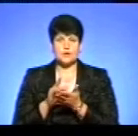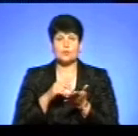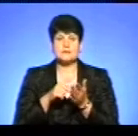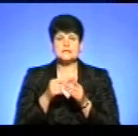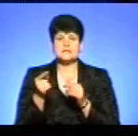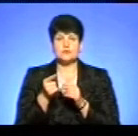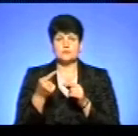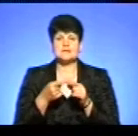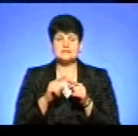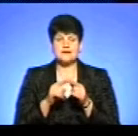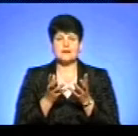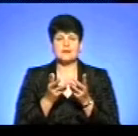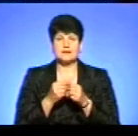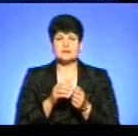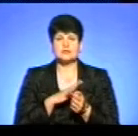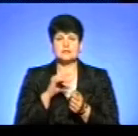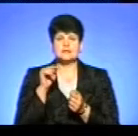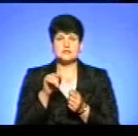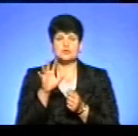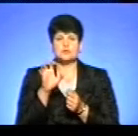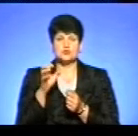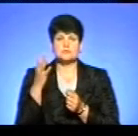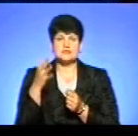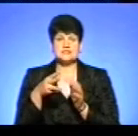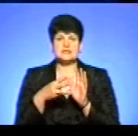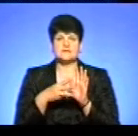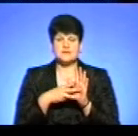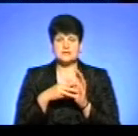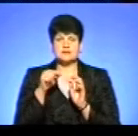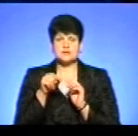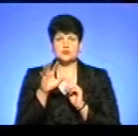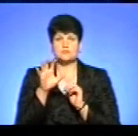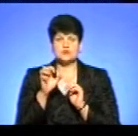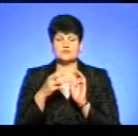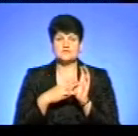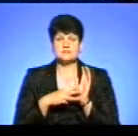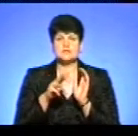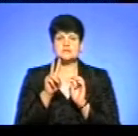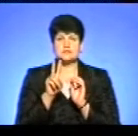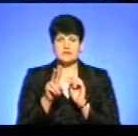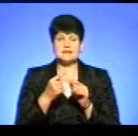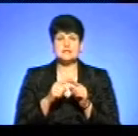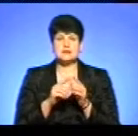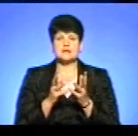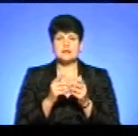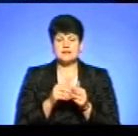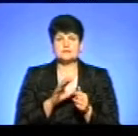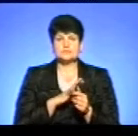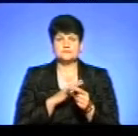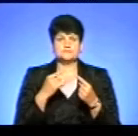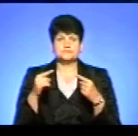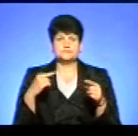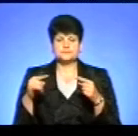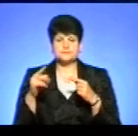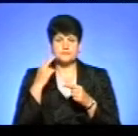Тернополі, ця кількість становила 1558-1582. Тобто, ця кількість постійно коливалася в